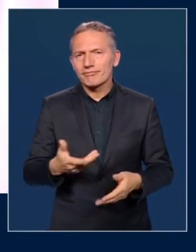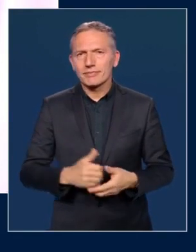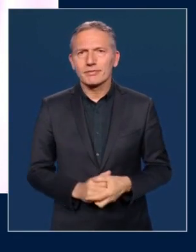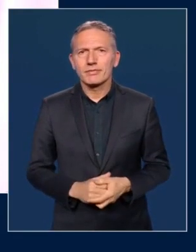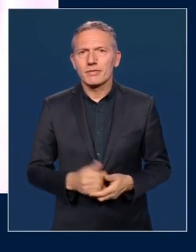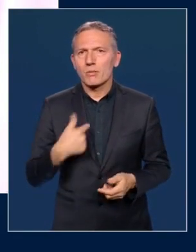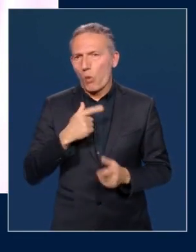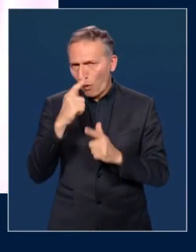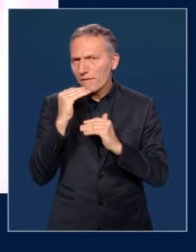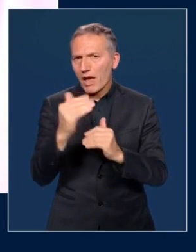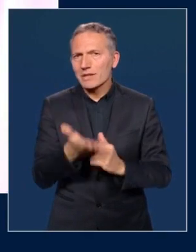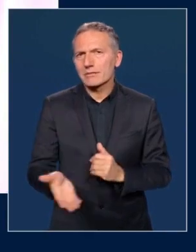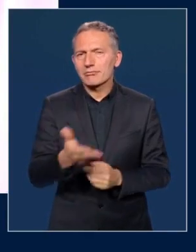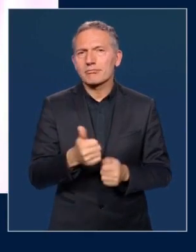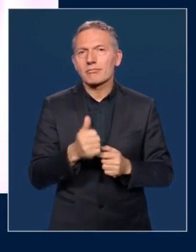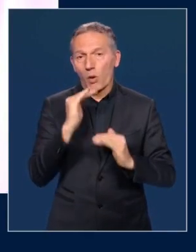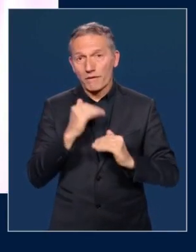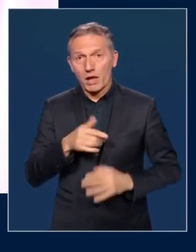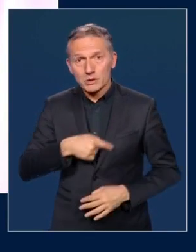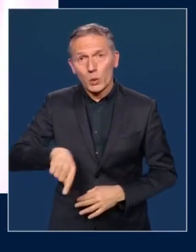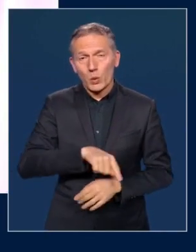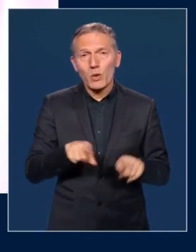Et je vous fais confiance, je nous fais confiance pour y arriver.